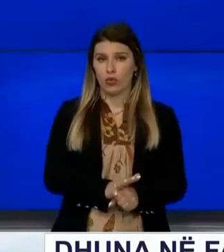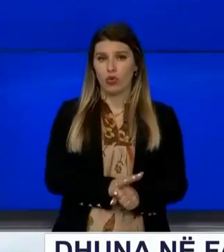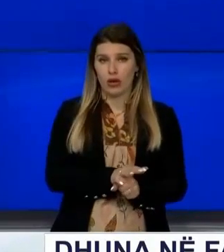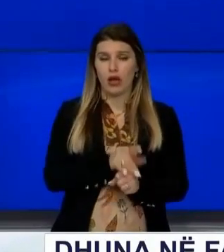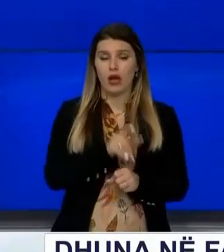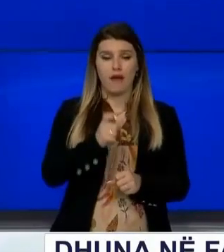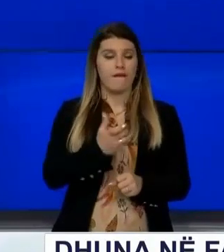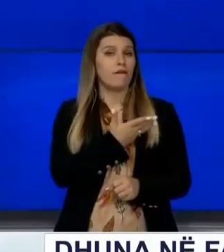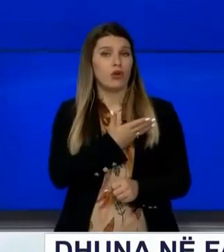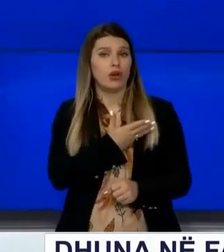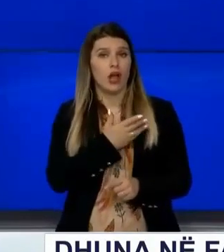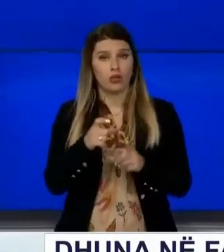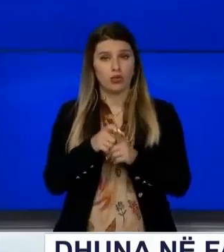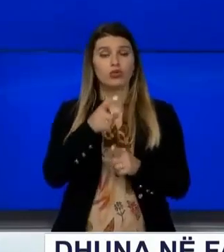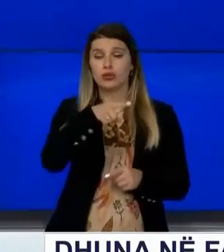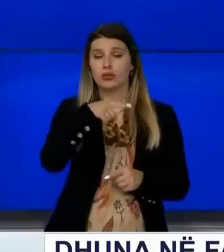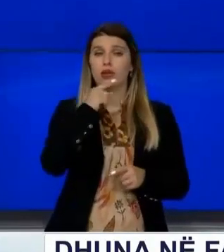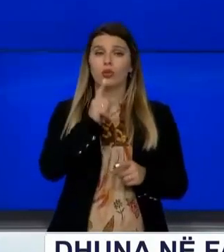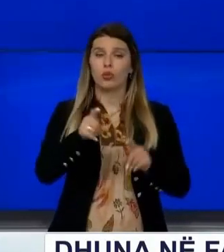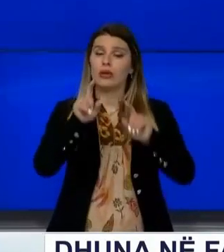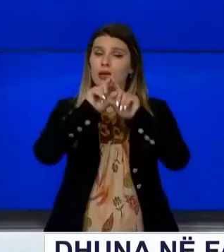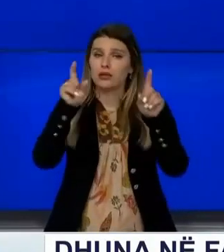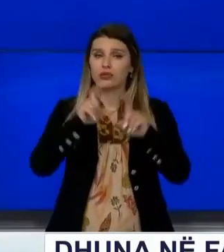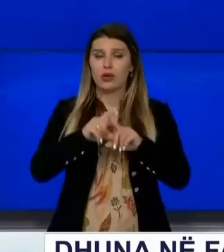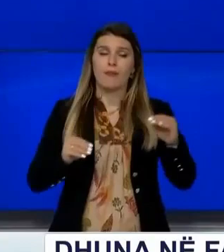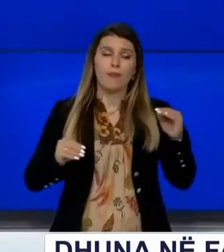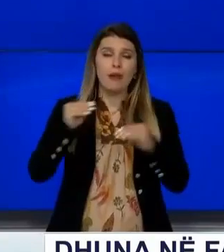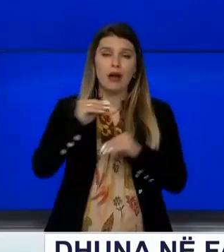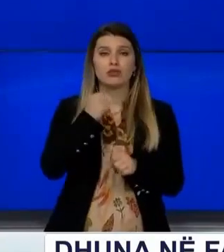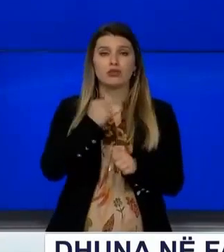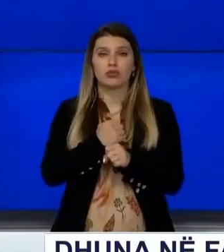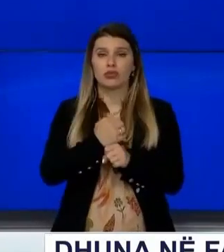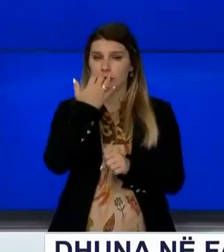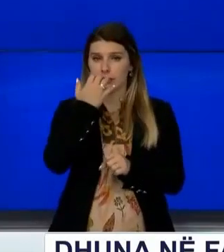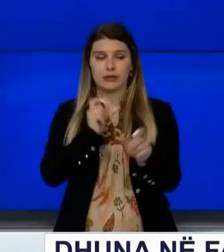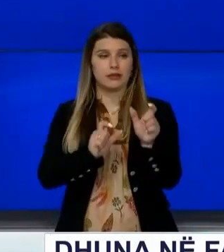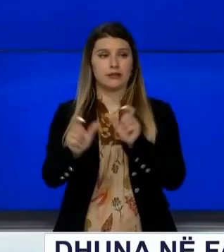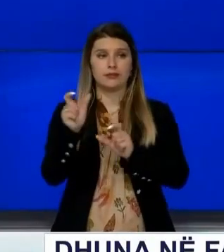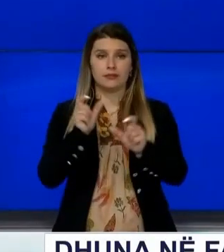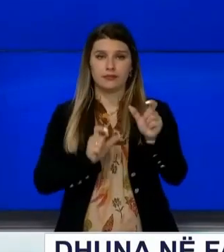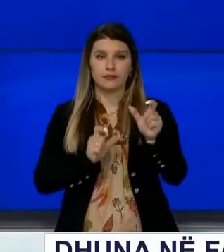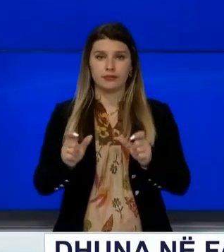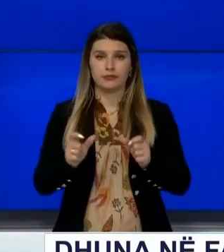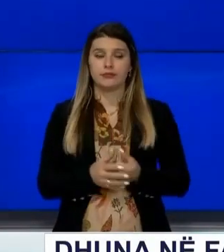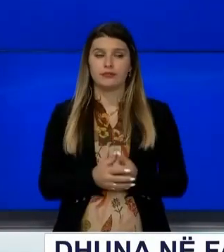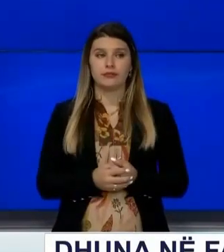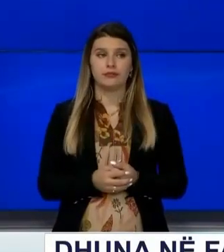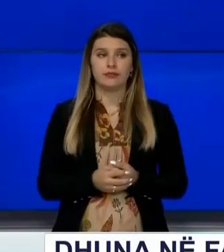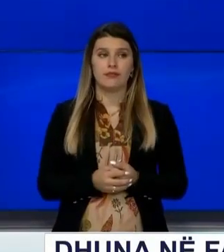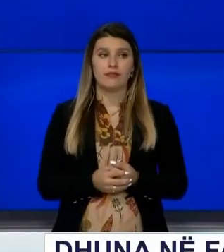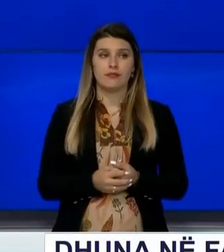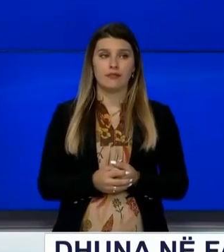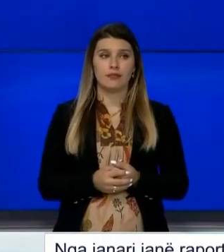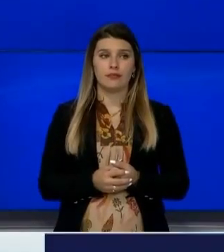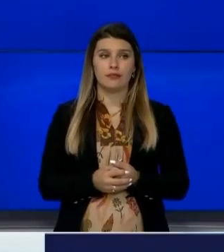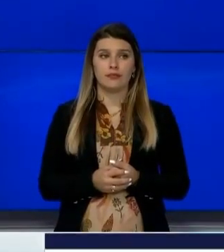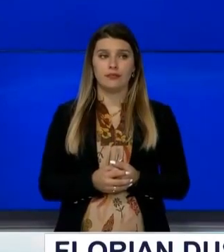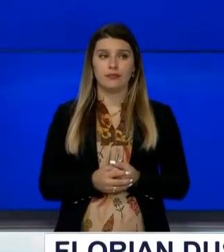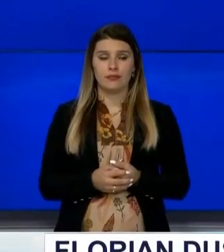Thase duhet një angajim më i madhe institucioneve për të luftuar këtë dukuri Gjatë në bjudje se familjeve tona si pas